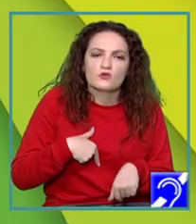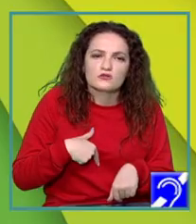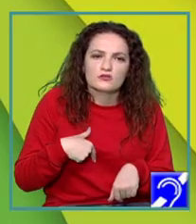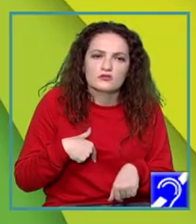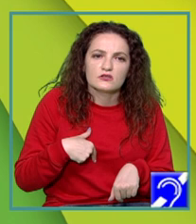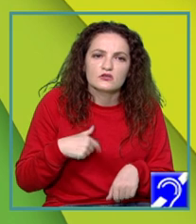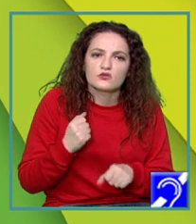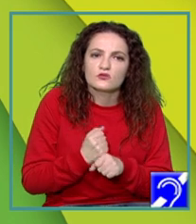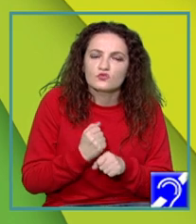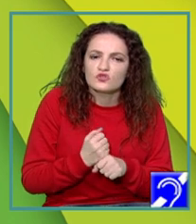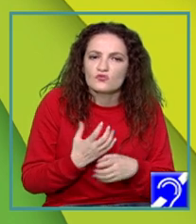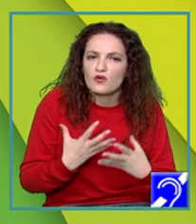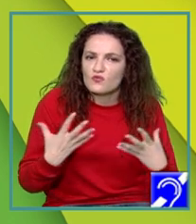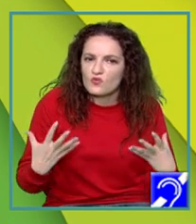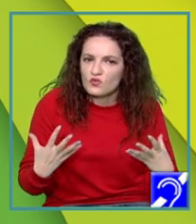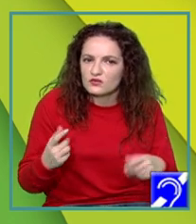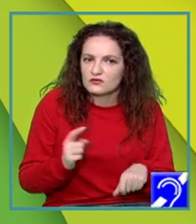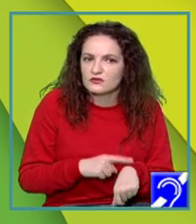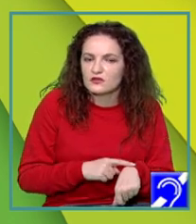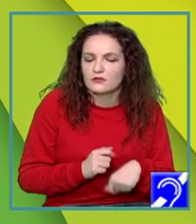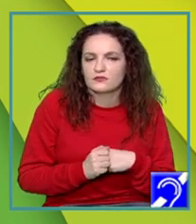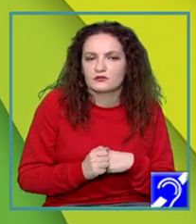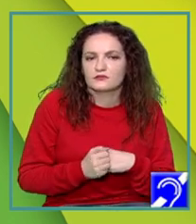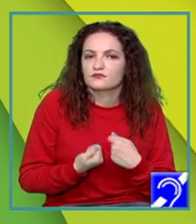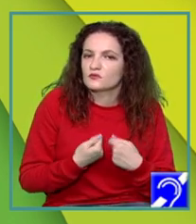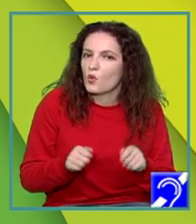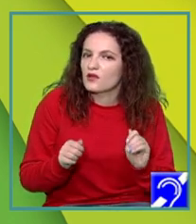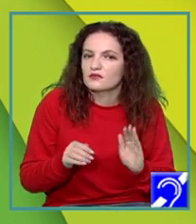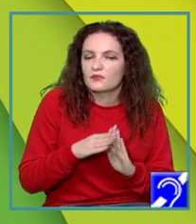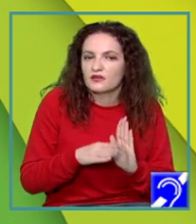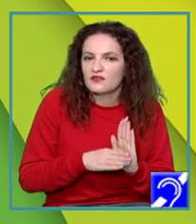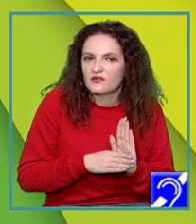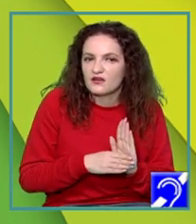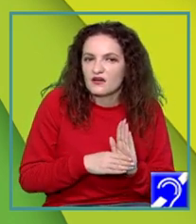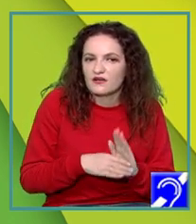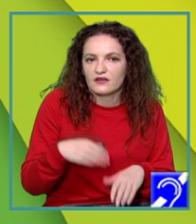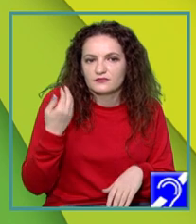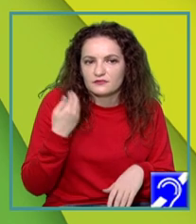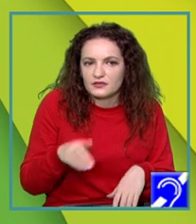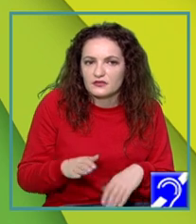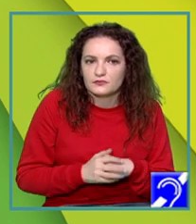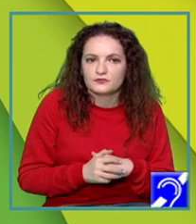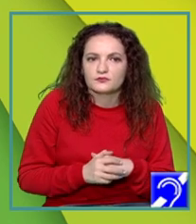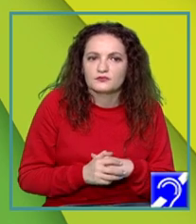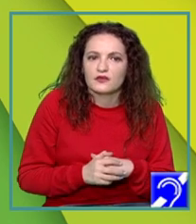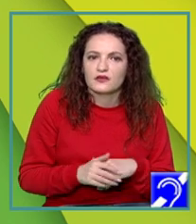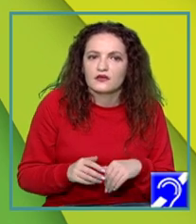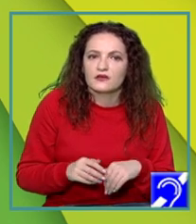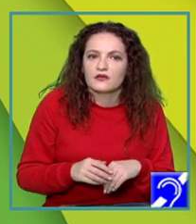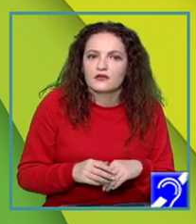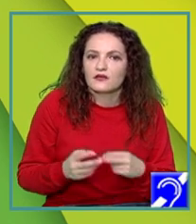anumit interval mai mare de timp și la fel toată planificarea noastră se va duce de râpă. Hoți de timp sunt și